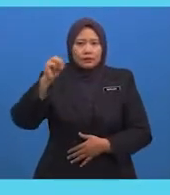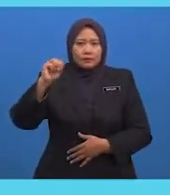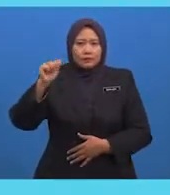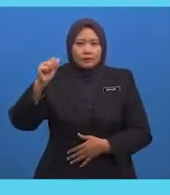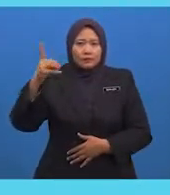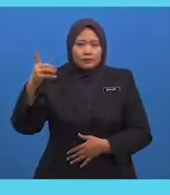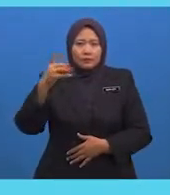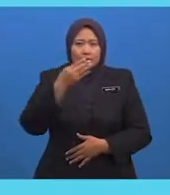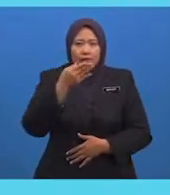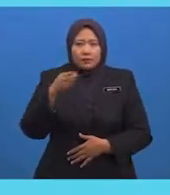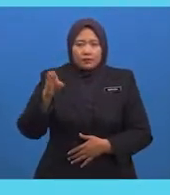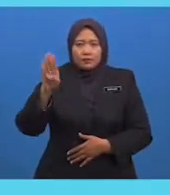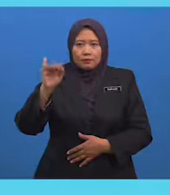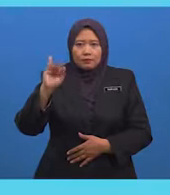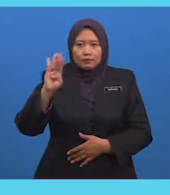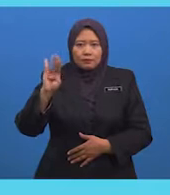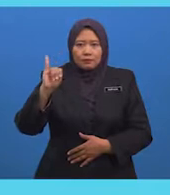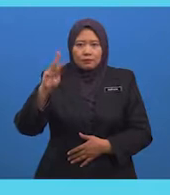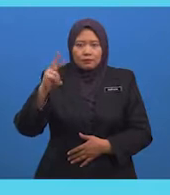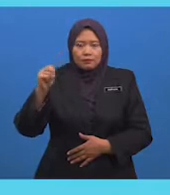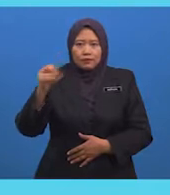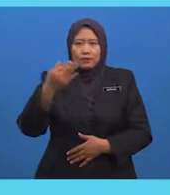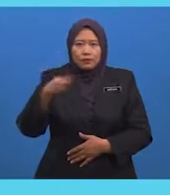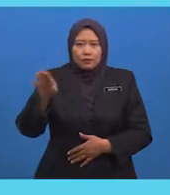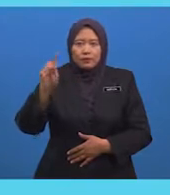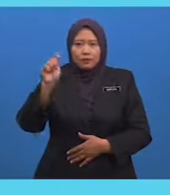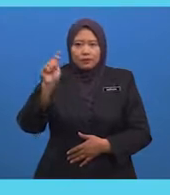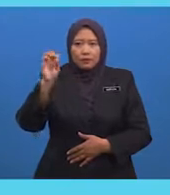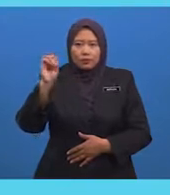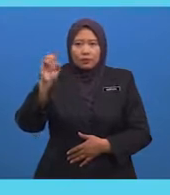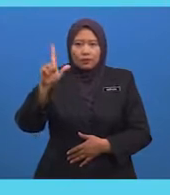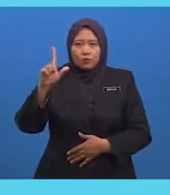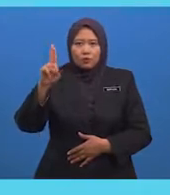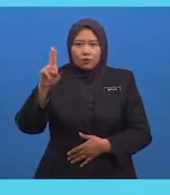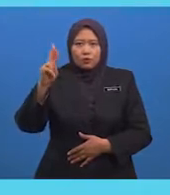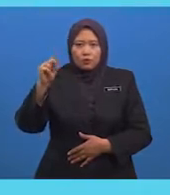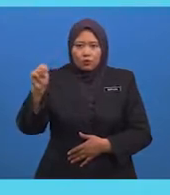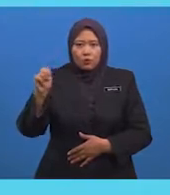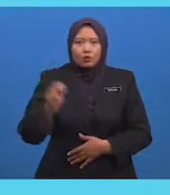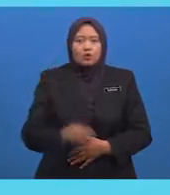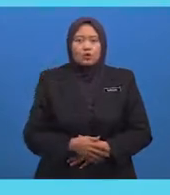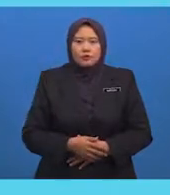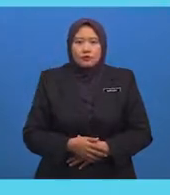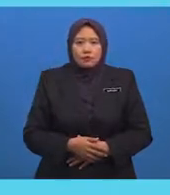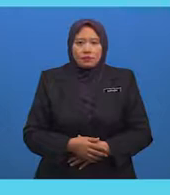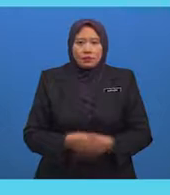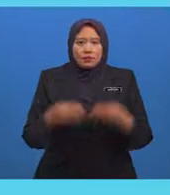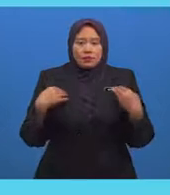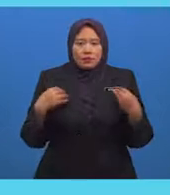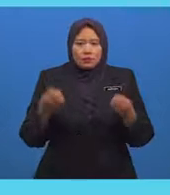Di masjid ini juga Terdapat ramai ulama' dan ahli fiqah Yang berkhidmat sebagai guru